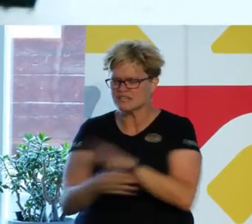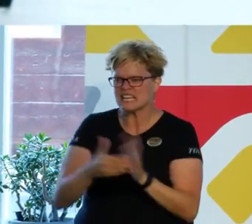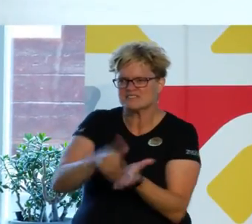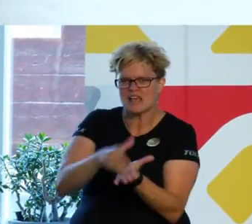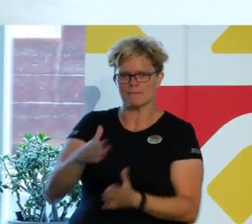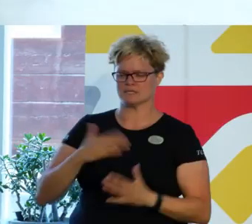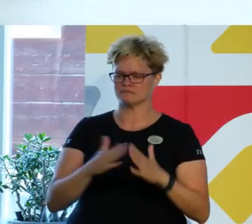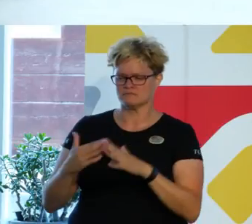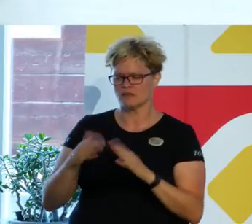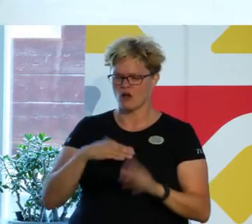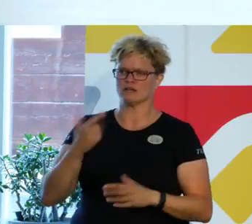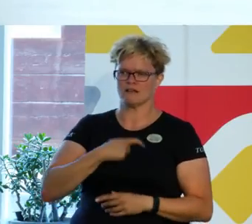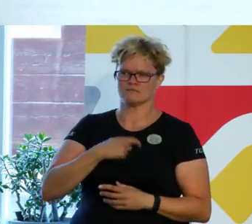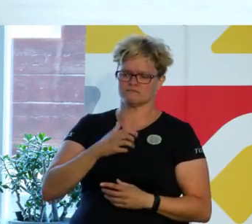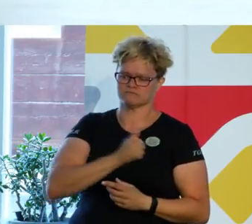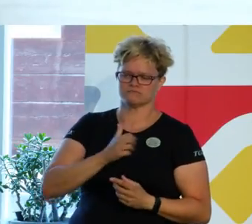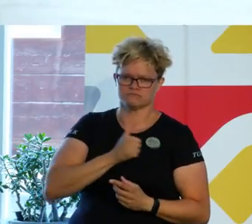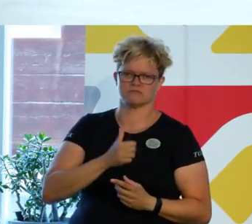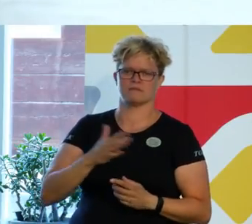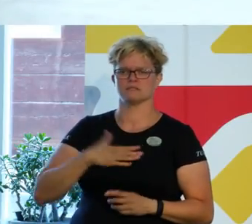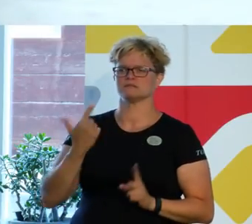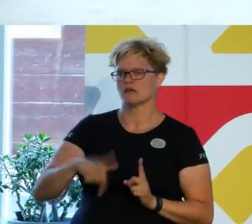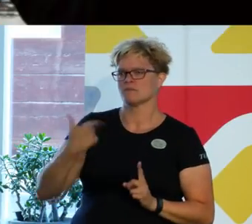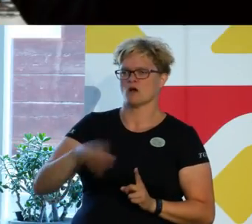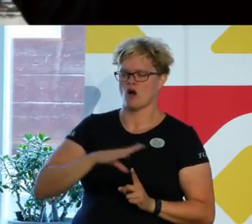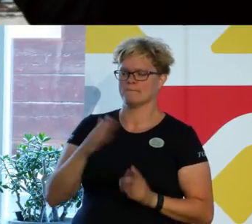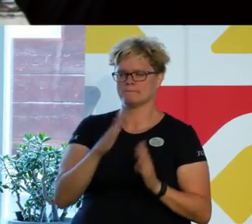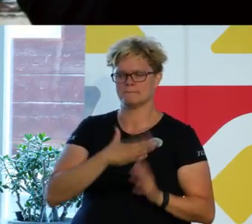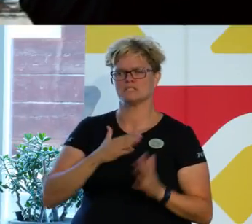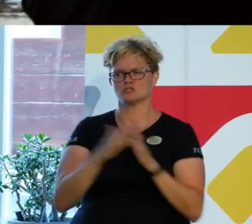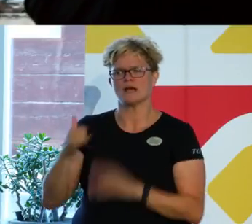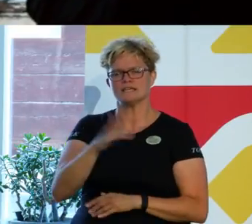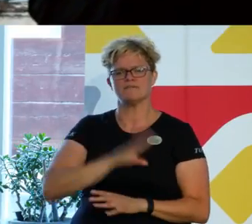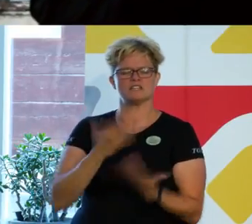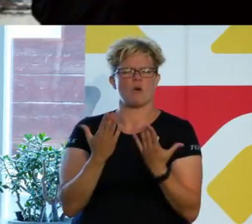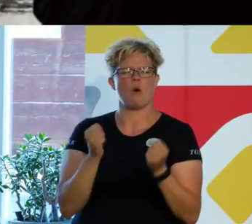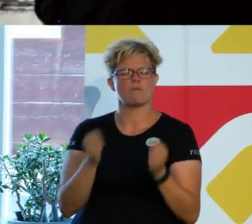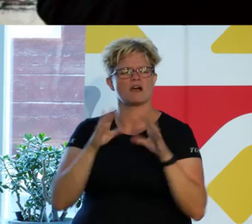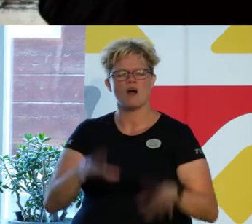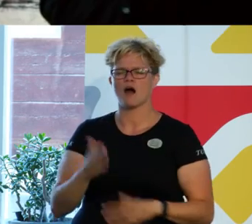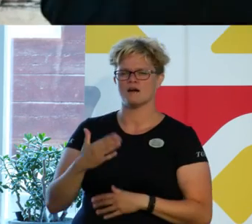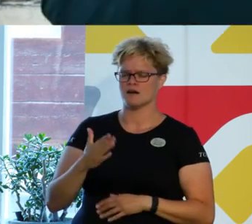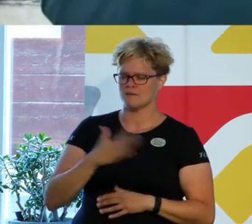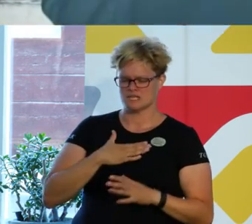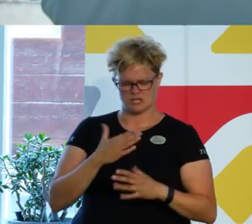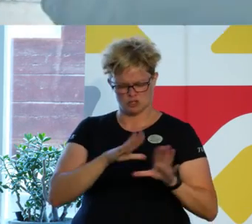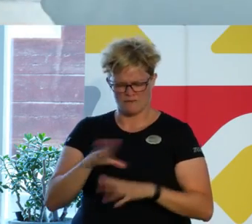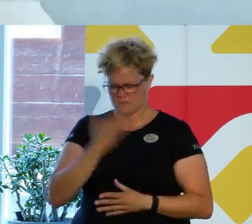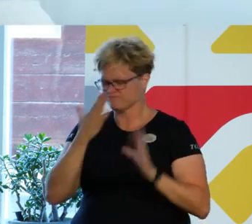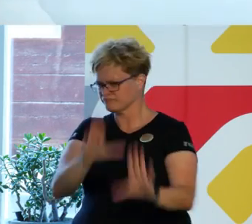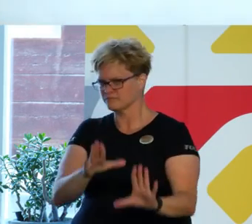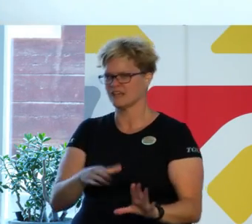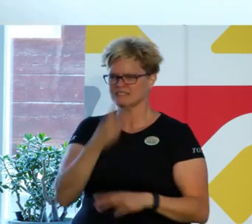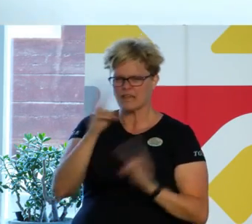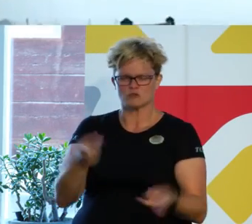har ett hjärteslag, min stad har en takt. I min stad finns hoppet kvar, i min stad finns förrakt. Ser